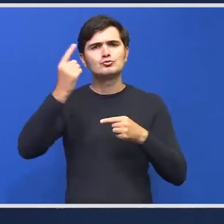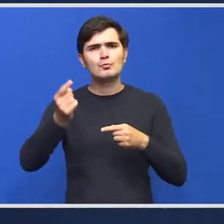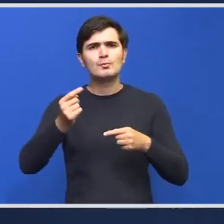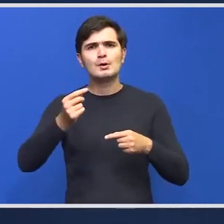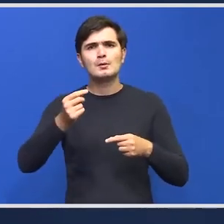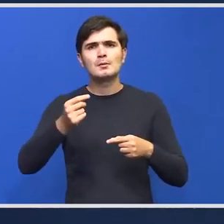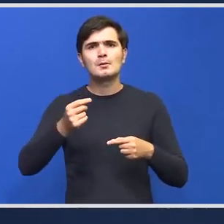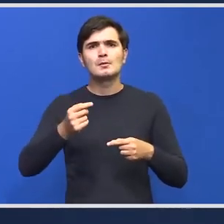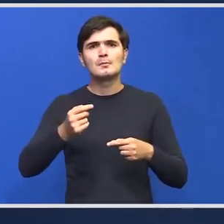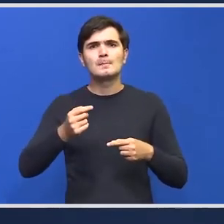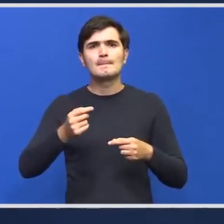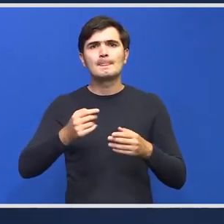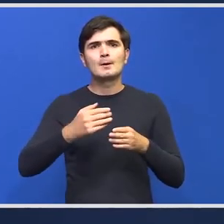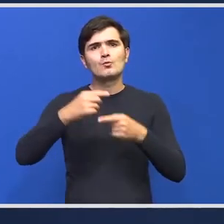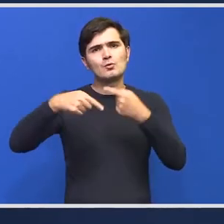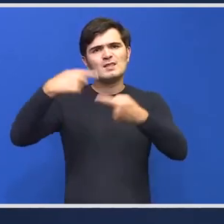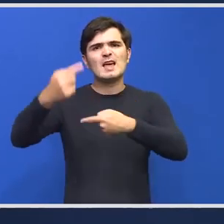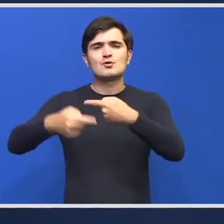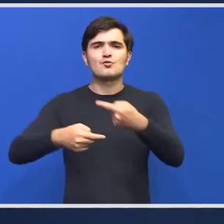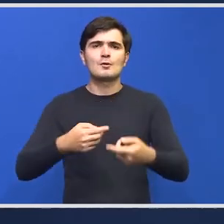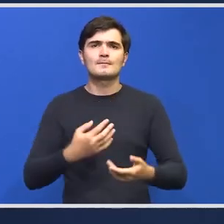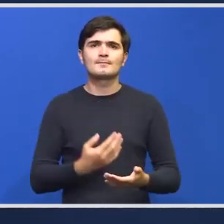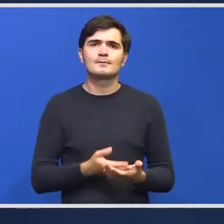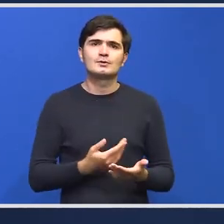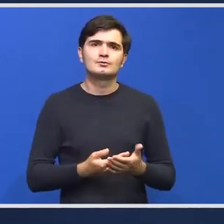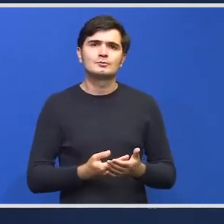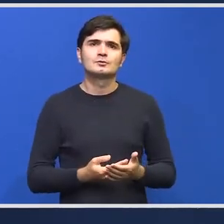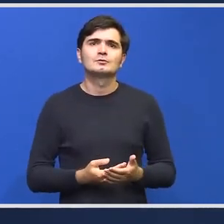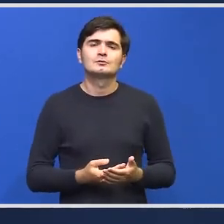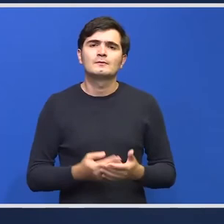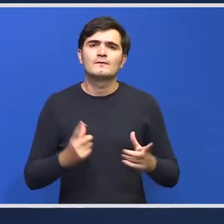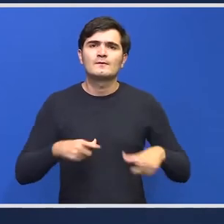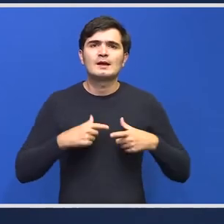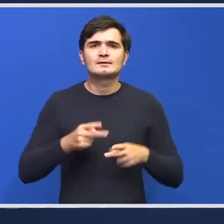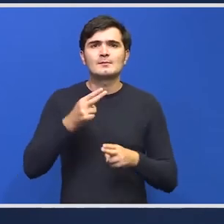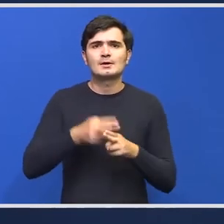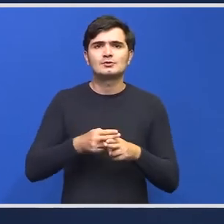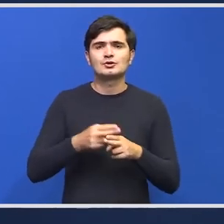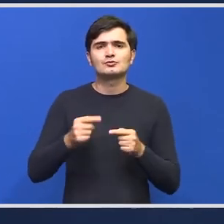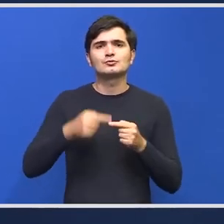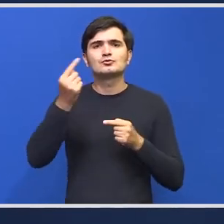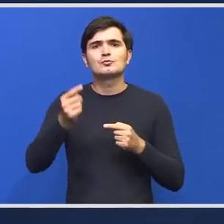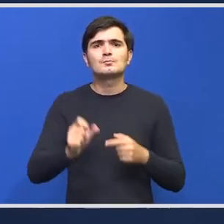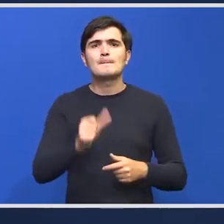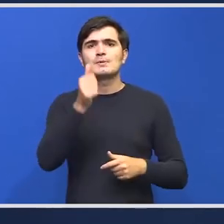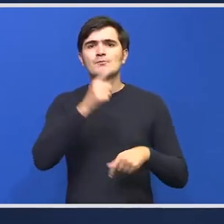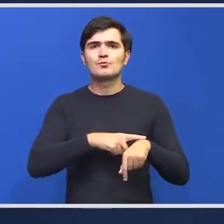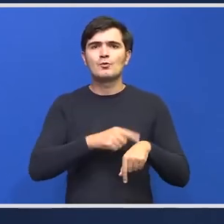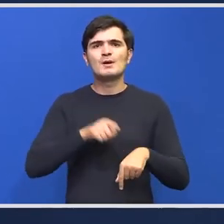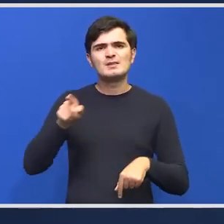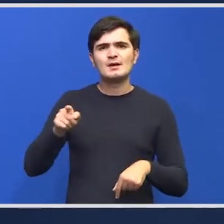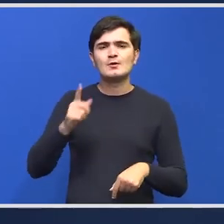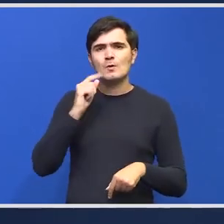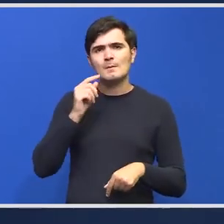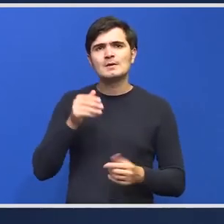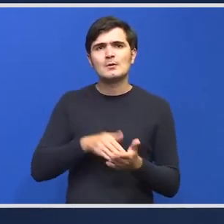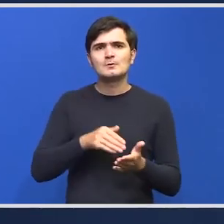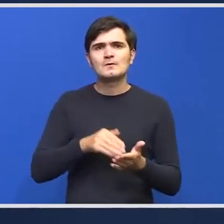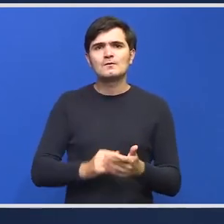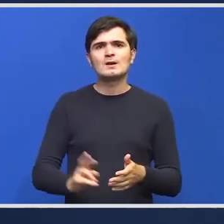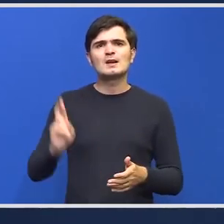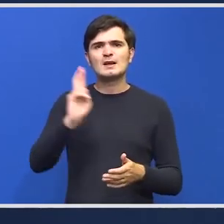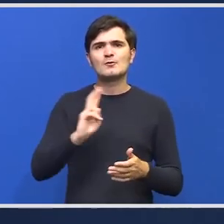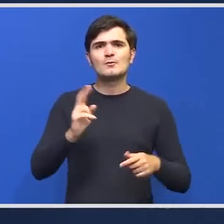partea din viața pacientului cu arsură de după primul moment când ei au nevoie de recuperare de lungă